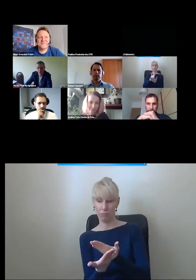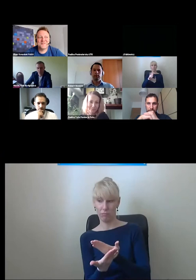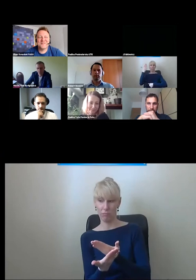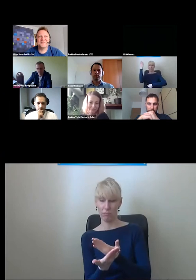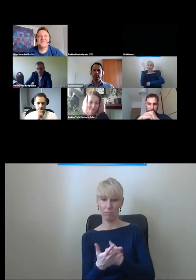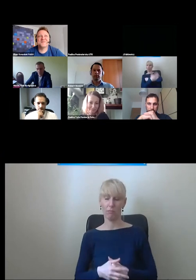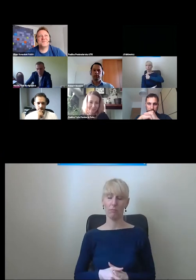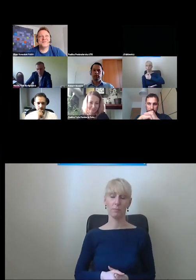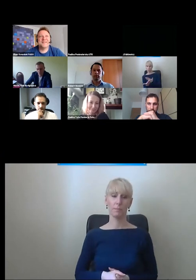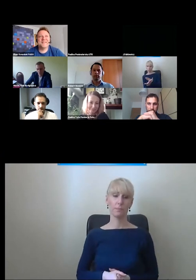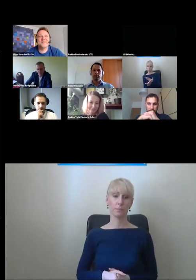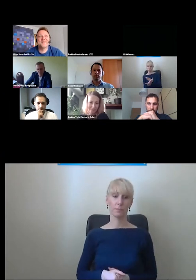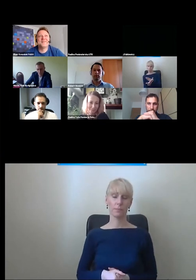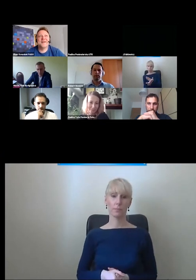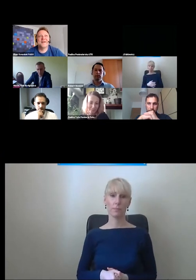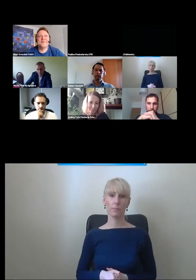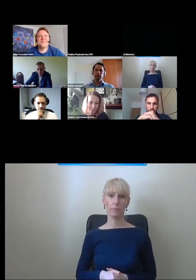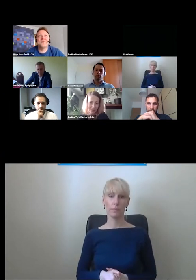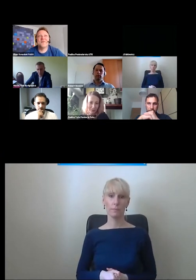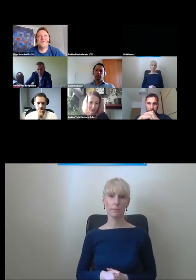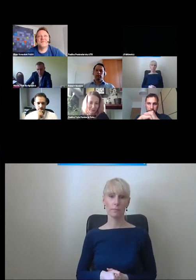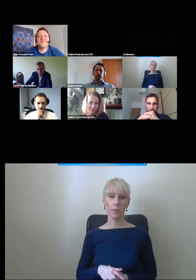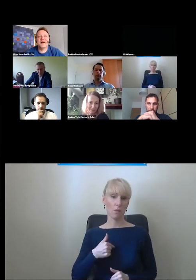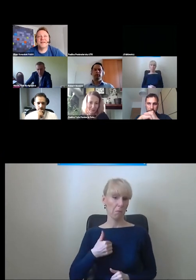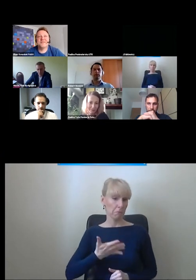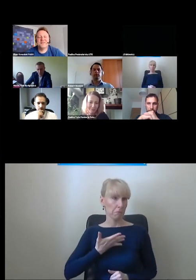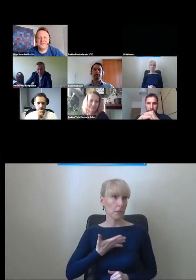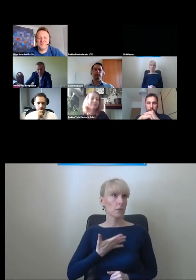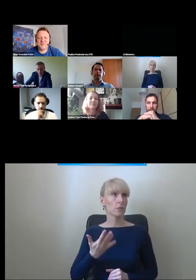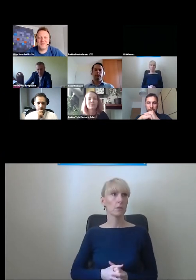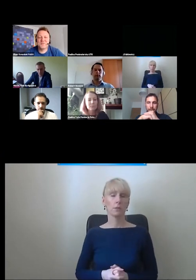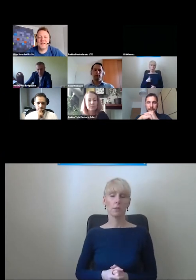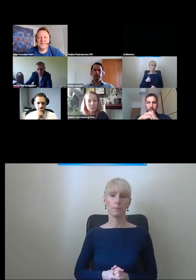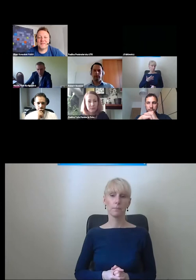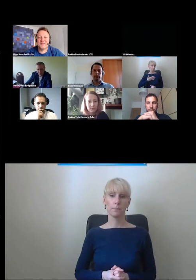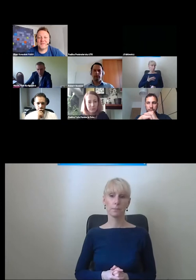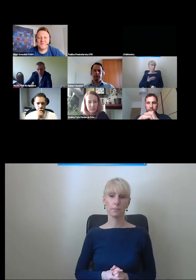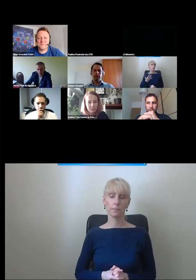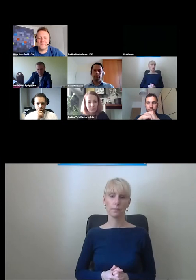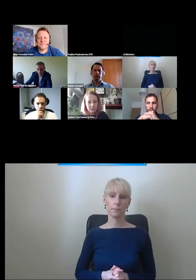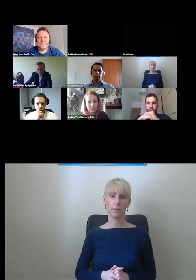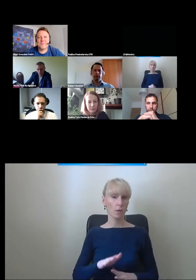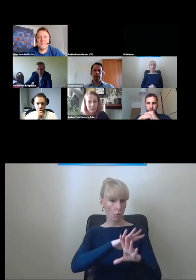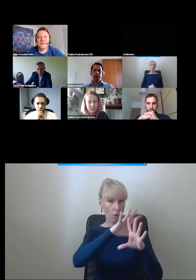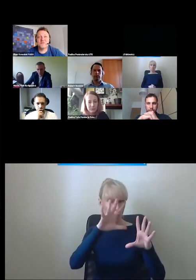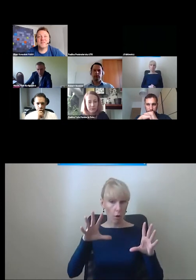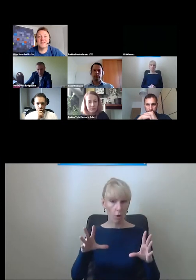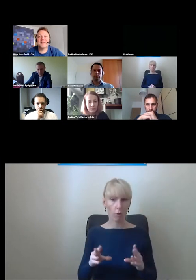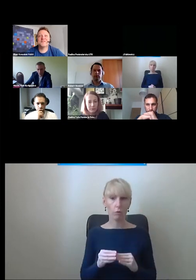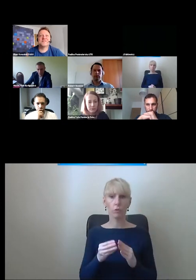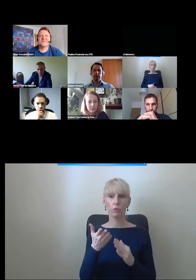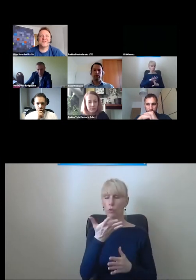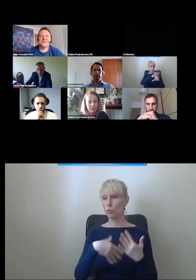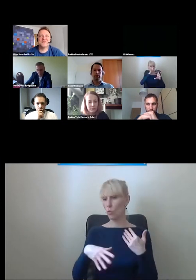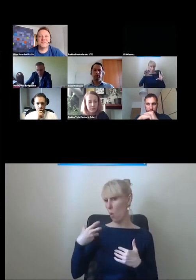to jest dosyć późny etap, bo wydaje się i to jest pewnie też pytanie do wszystkich